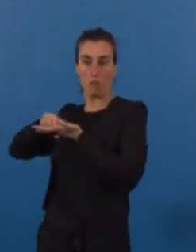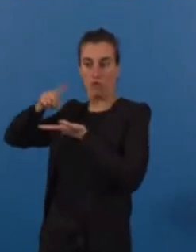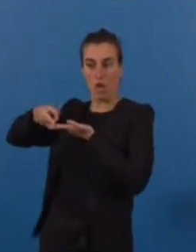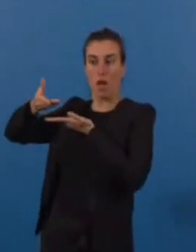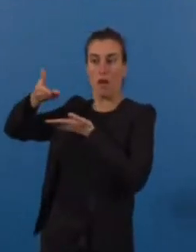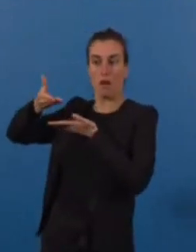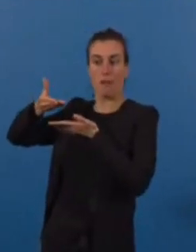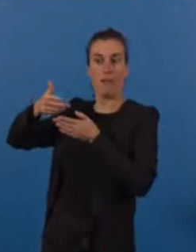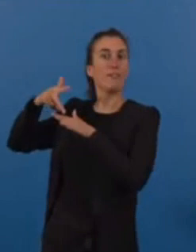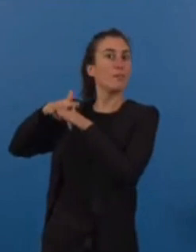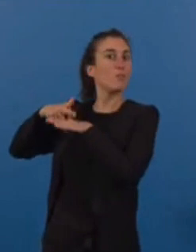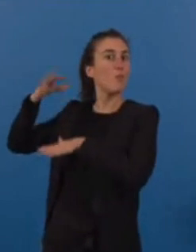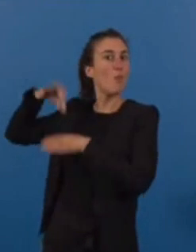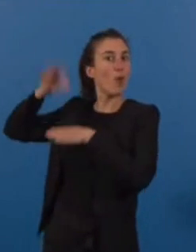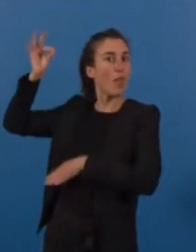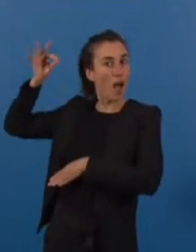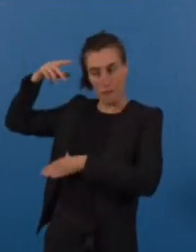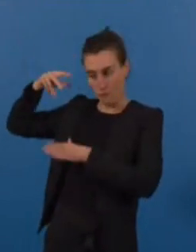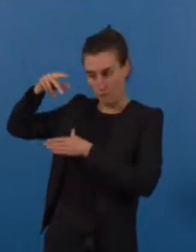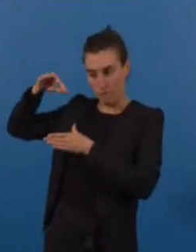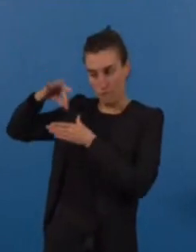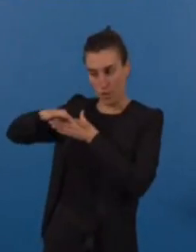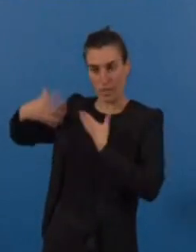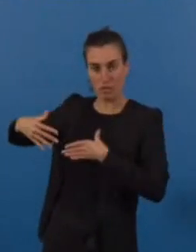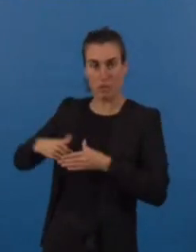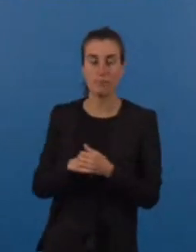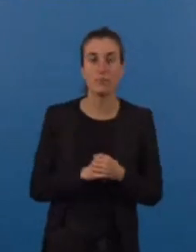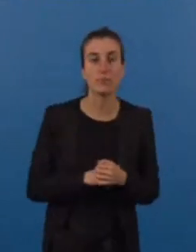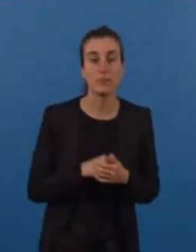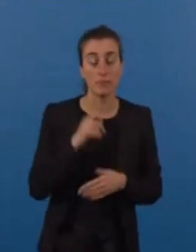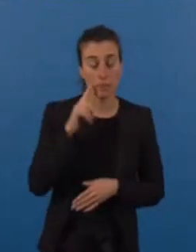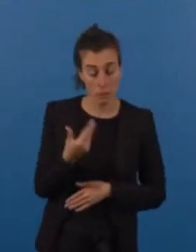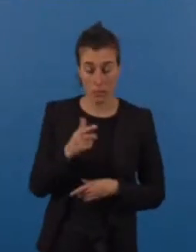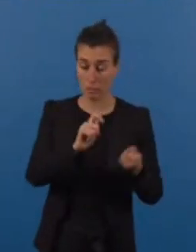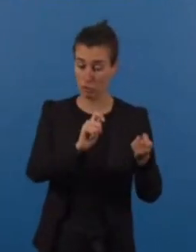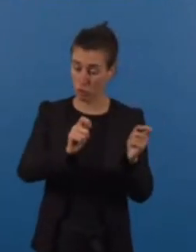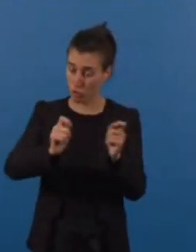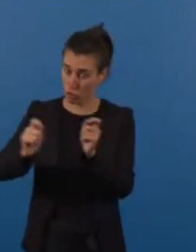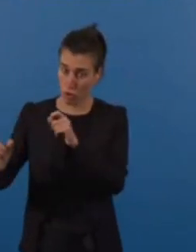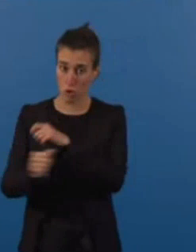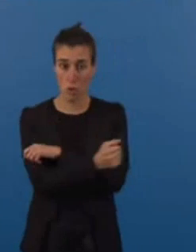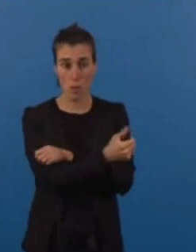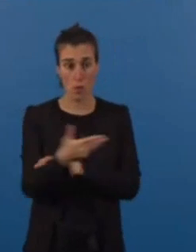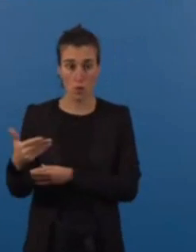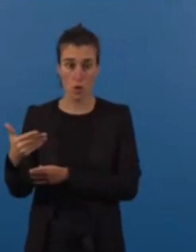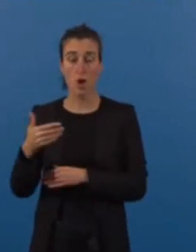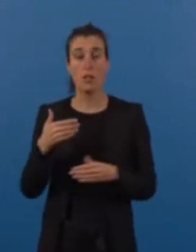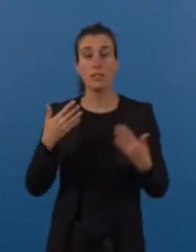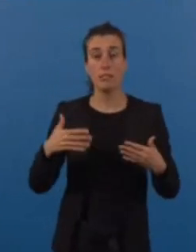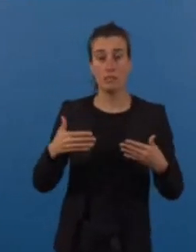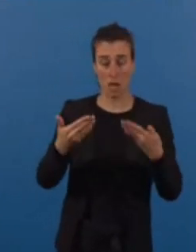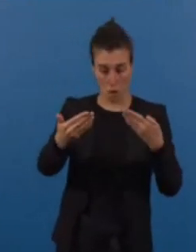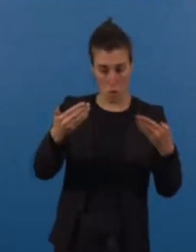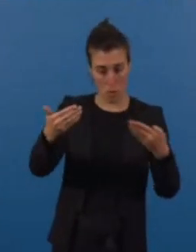Pour ce faire, nous vous proposons de mettre en œuvre un certain nombre d'inflexions après avoir entamé un comparatif fin avec les autres